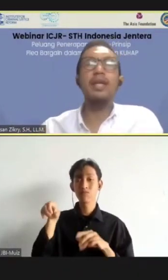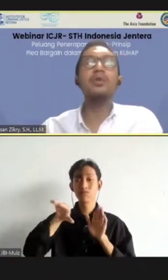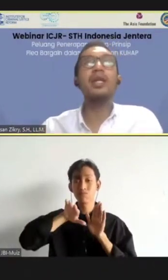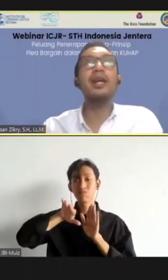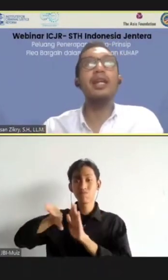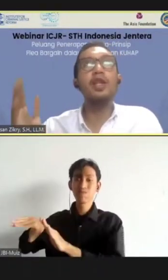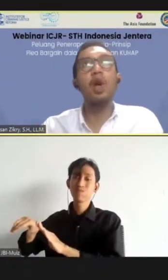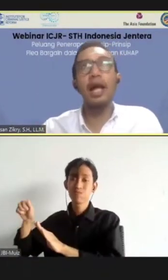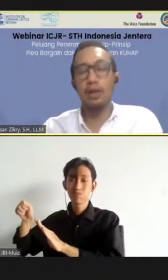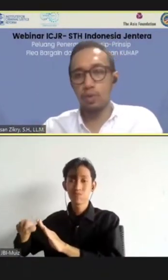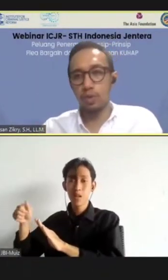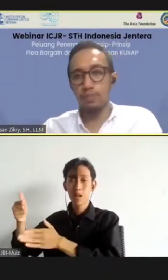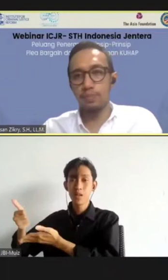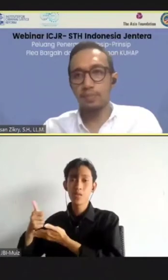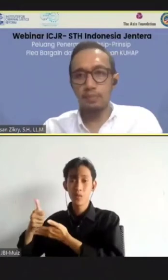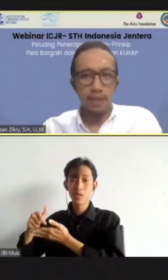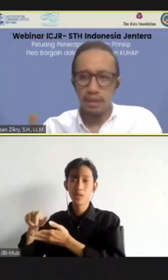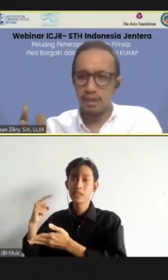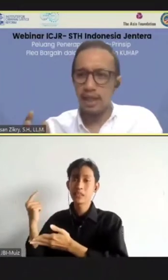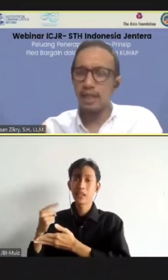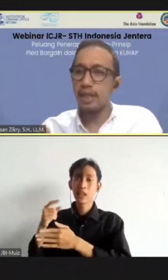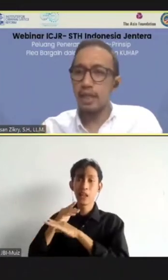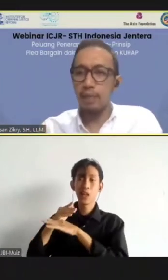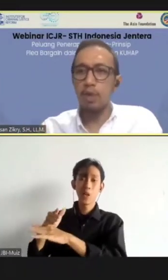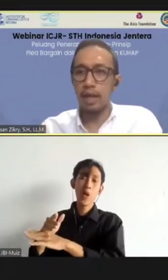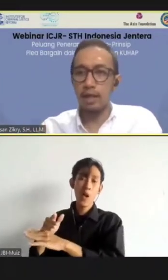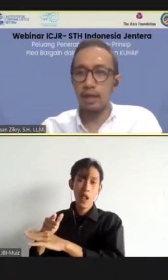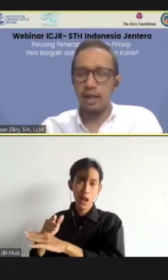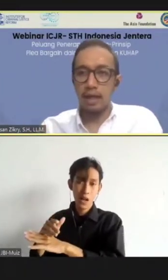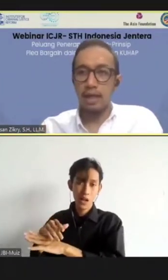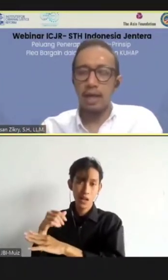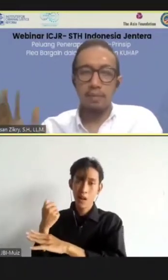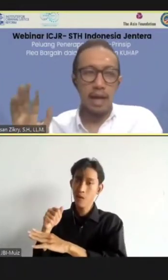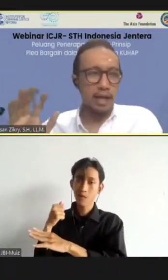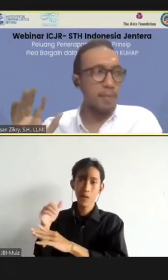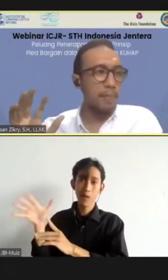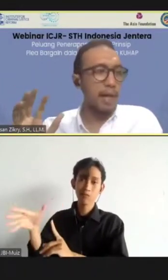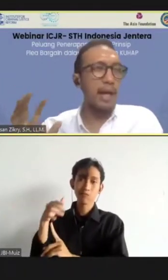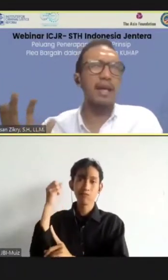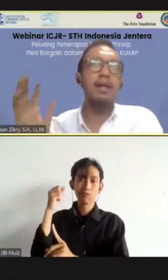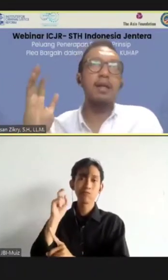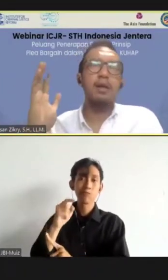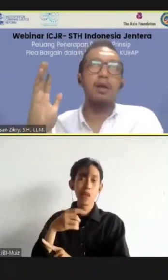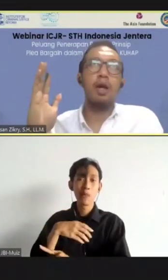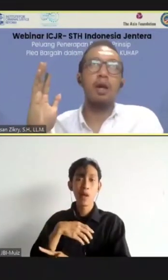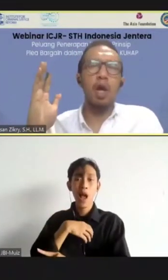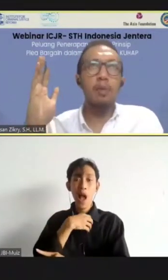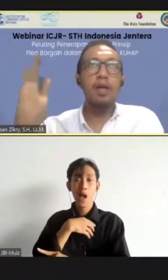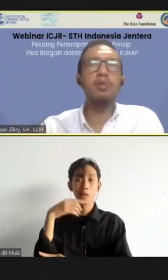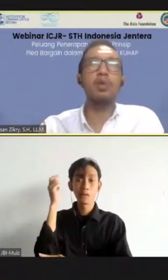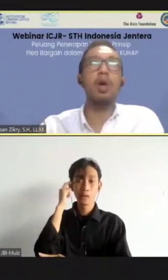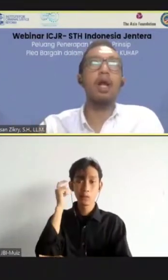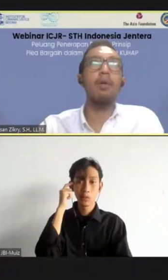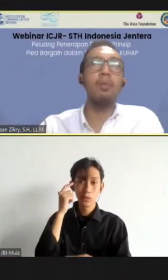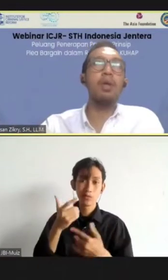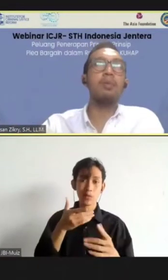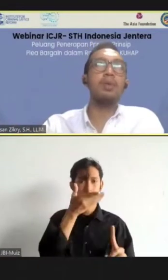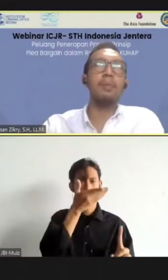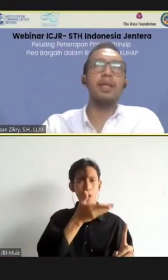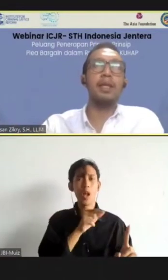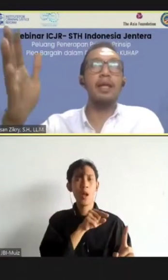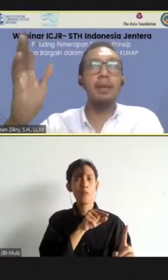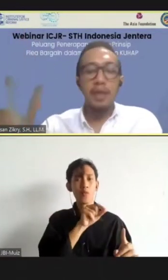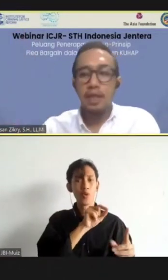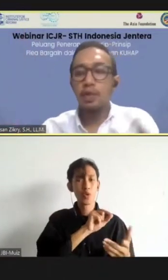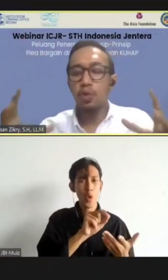bantuan hukumnya, seringkali ditolak justru. Seringkali tidak dikabulkan. Karena hakim berpandangan, walaupun kamu sekolah, walaupun